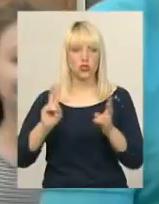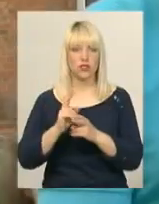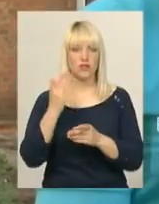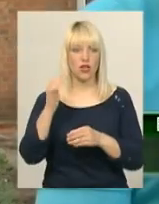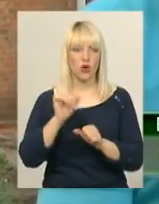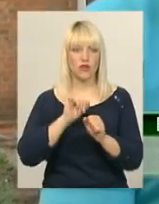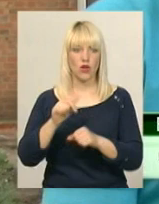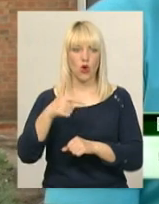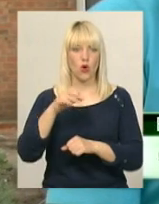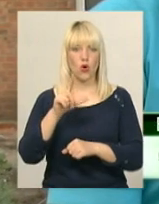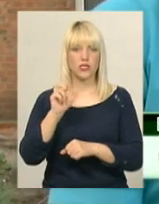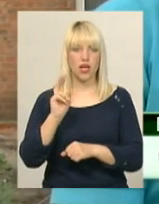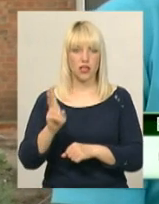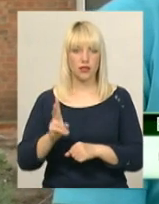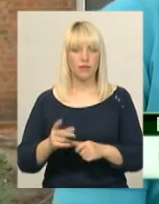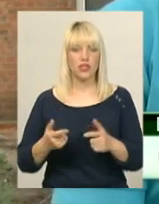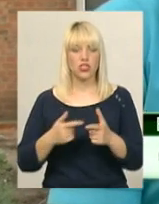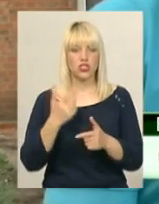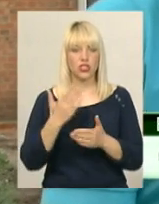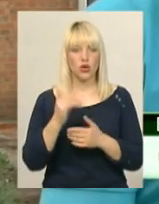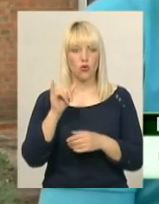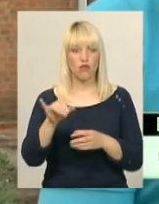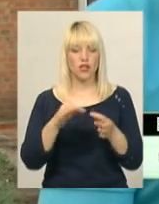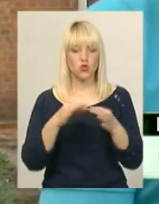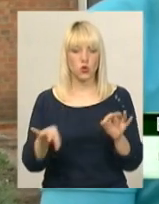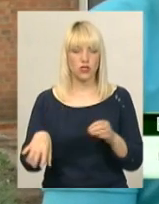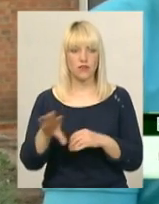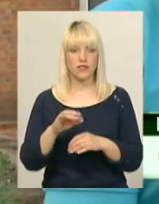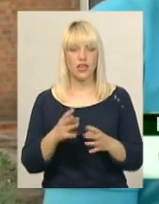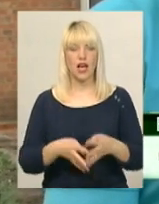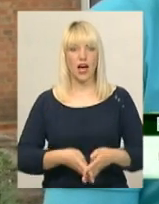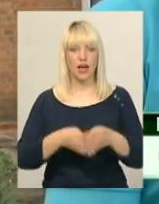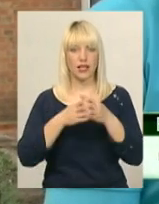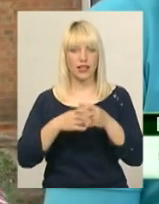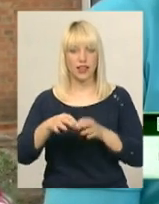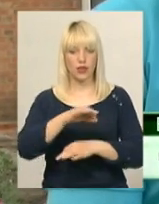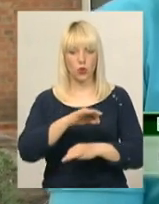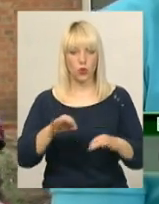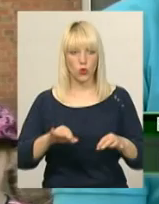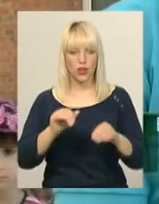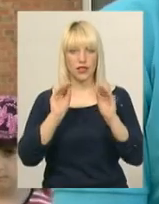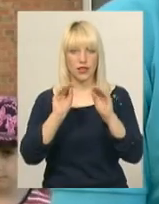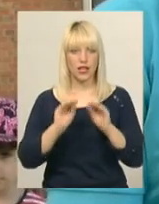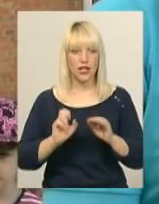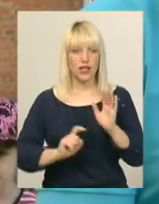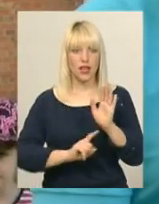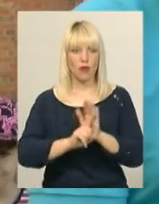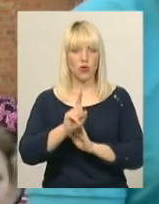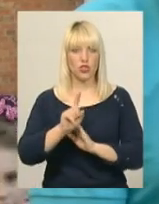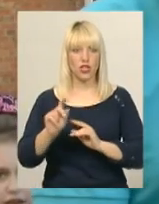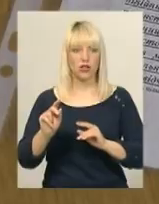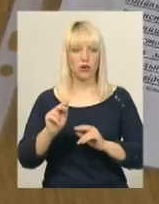Чи є у вас всі дозволи потрібних містань? Архітектура і декларація на початок реконструкції в